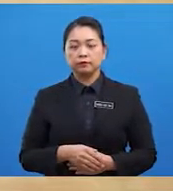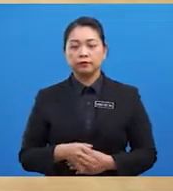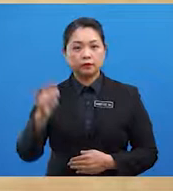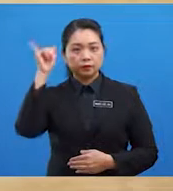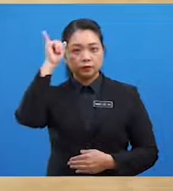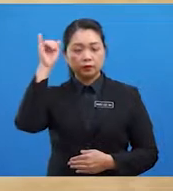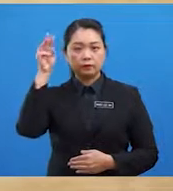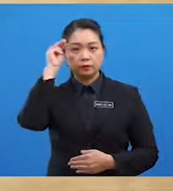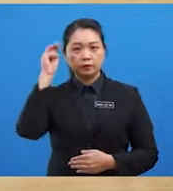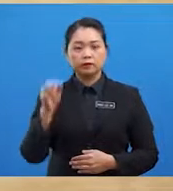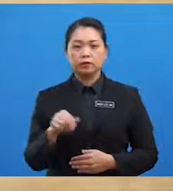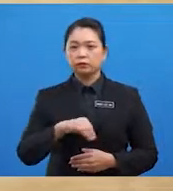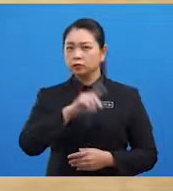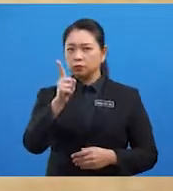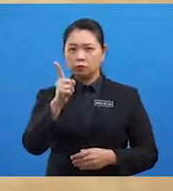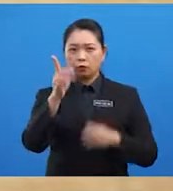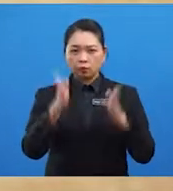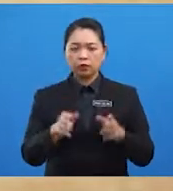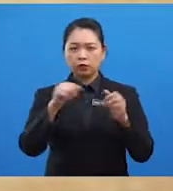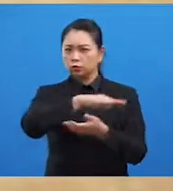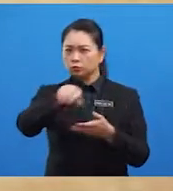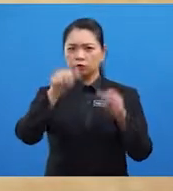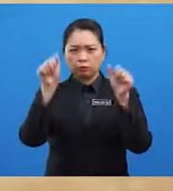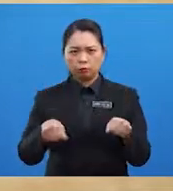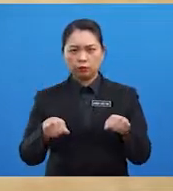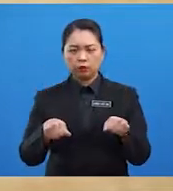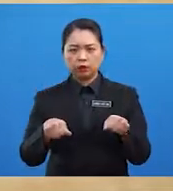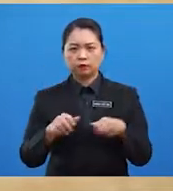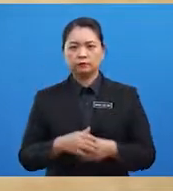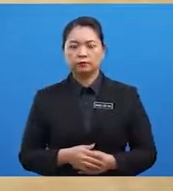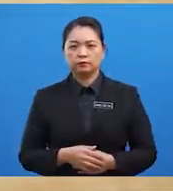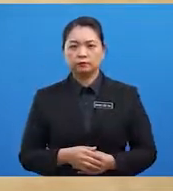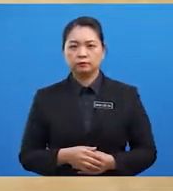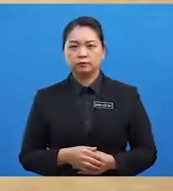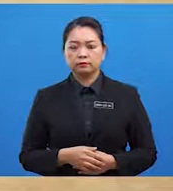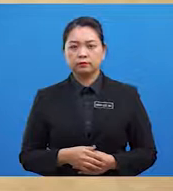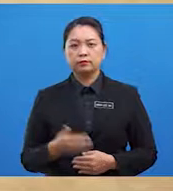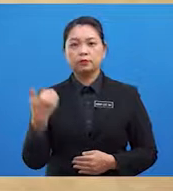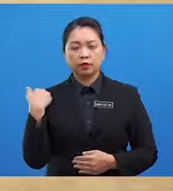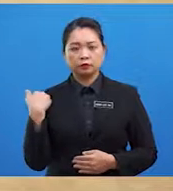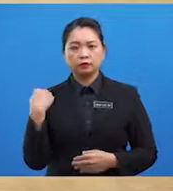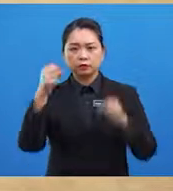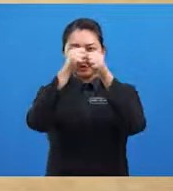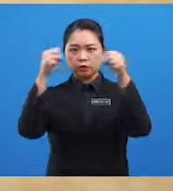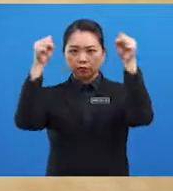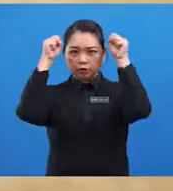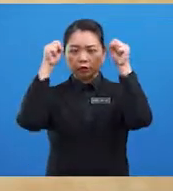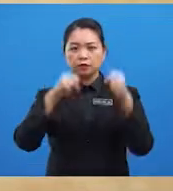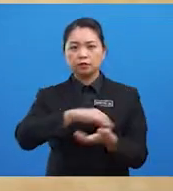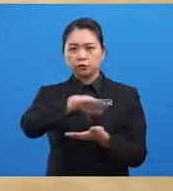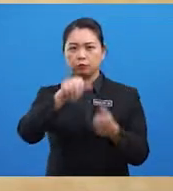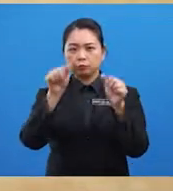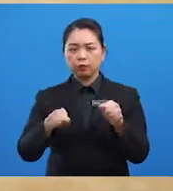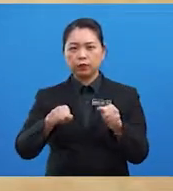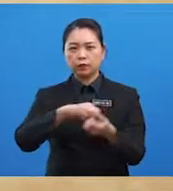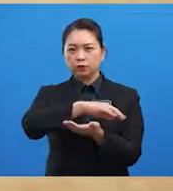seorang individu yang serba boleh Ibnu Majid dianggap sarjana serba boleh dan serba lengkap